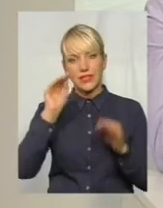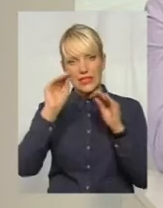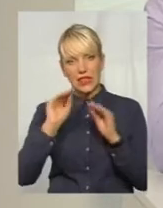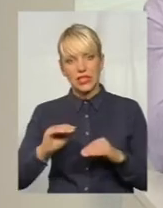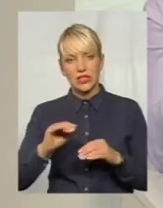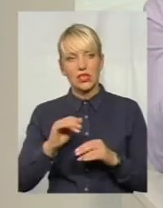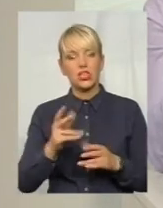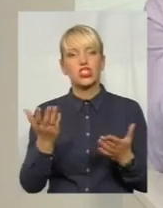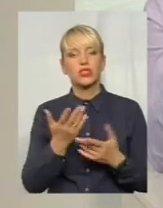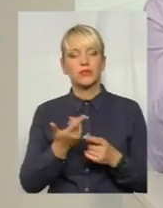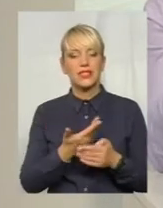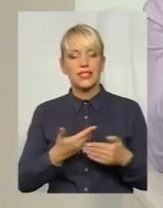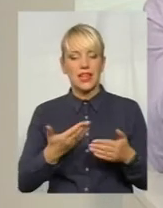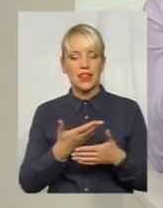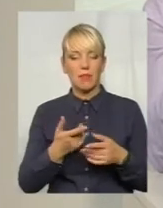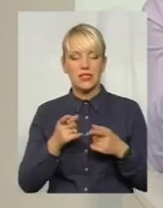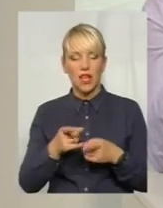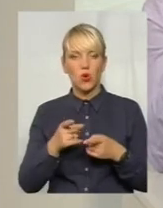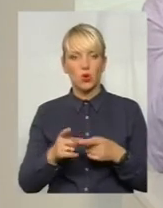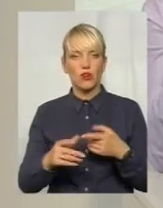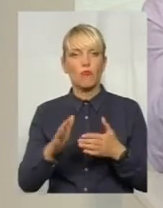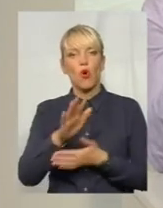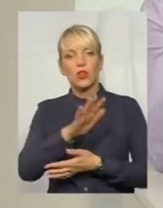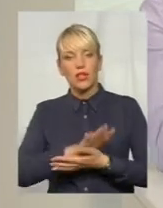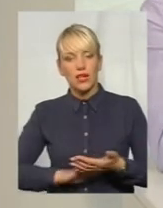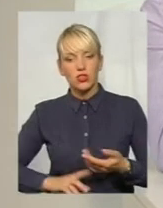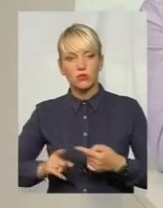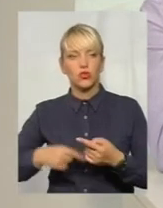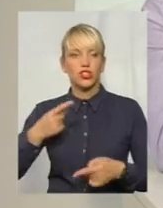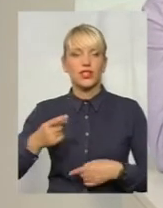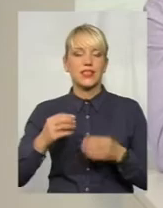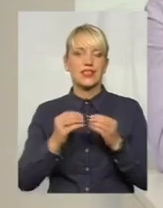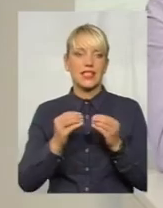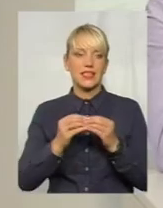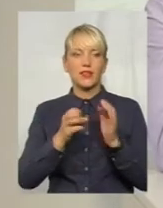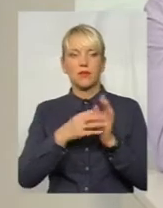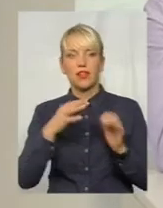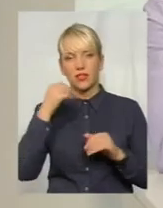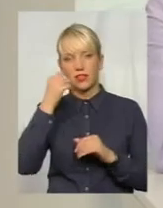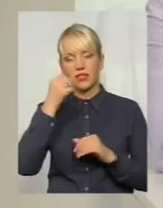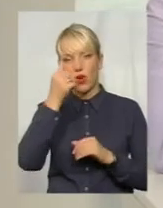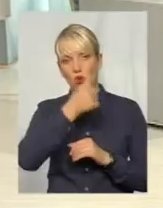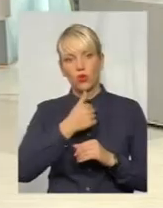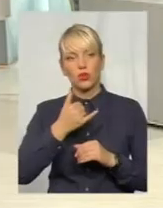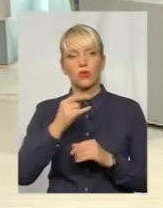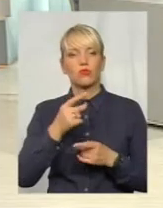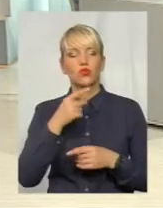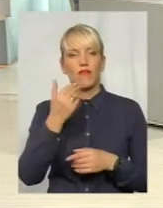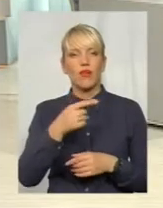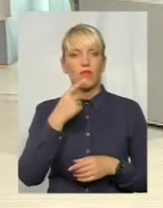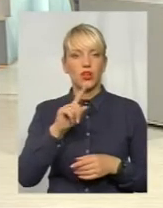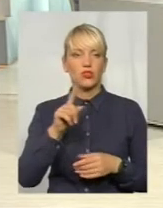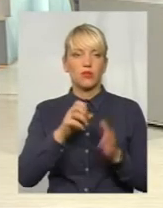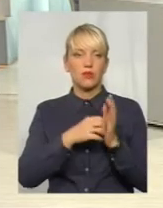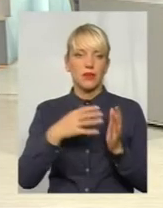чим це нам загрожує в подальшому, чи з років 10-15, тому що, як ви говорили, десь 55% дітей у нас щеплені, і решта –